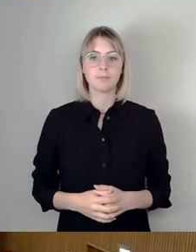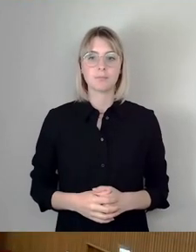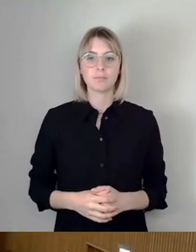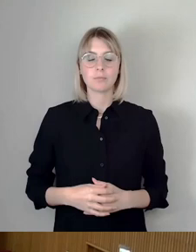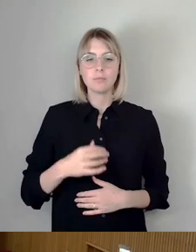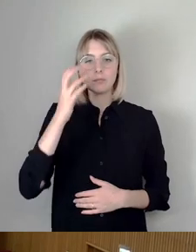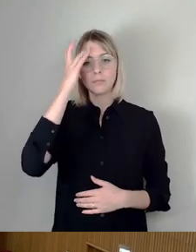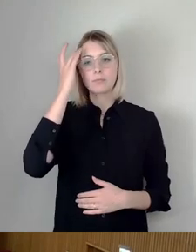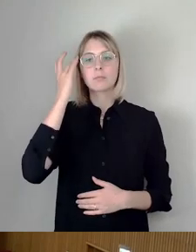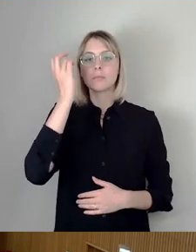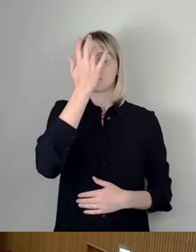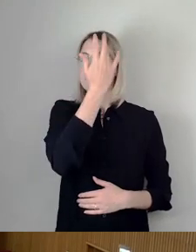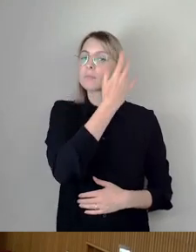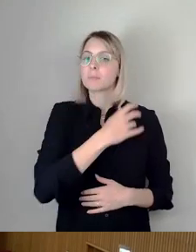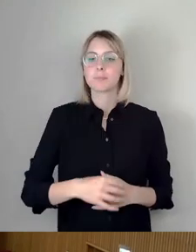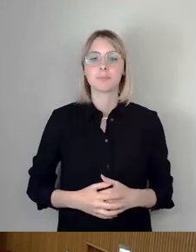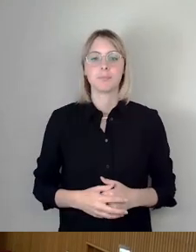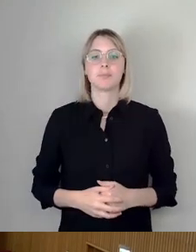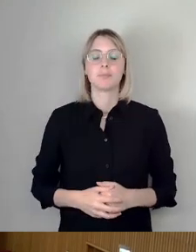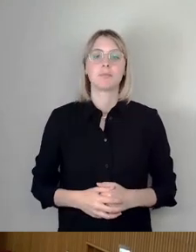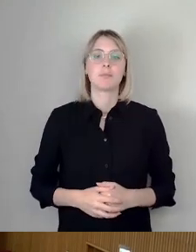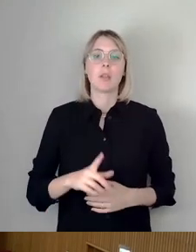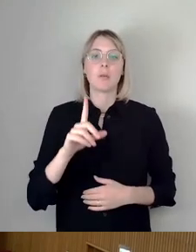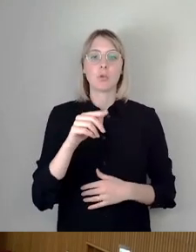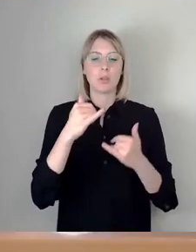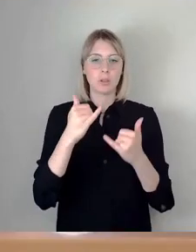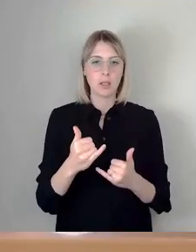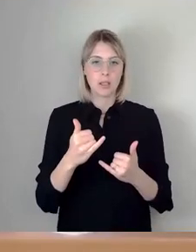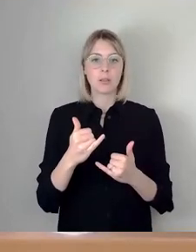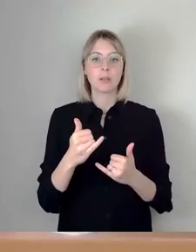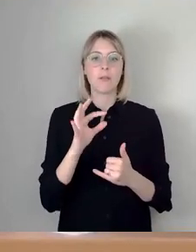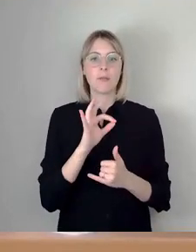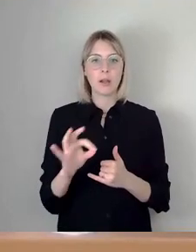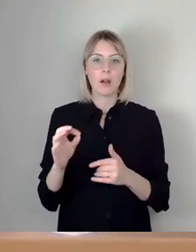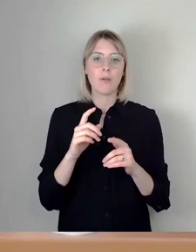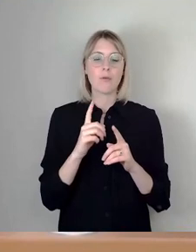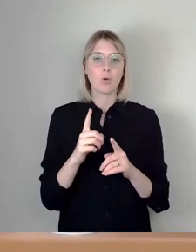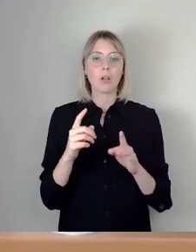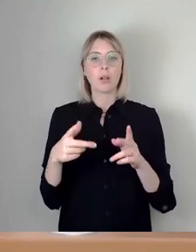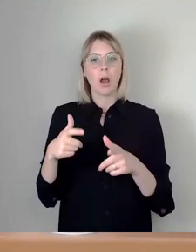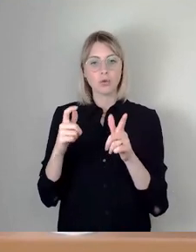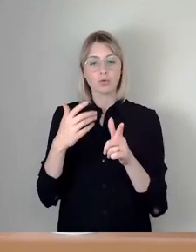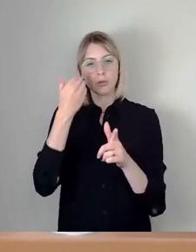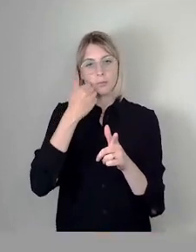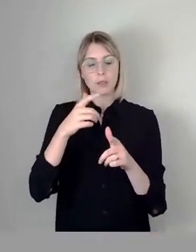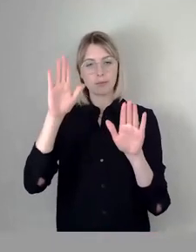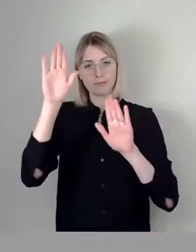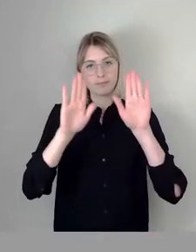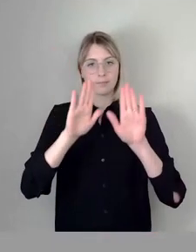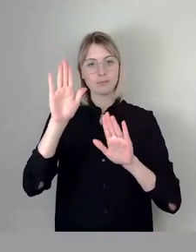Dann stelle ich jetzt den federführenden Ausschussbericht zur Abstimmung. Wer hier zustimmen kann, den bitte ich um das Stimmzeichen.